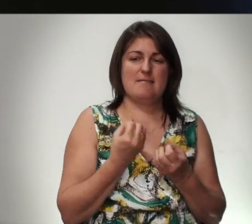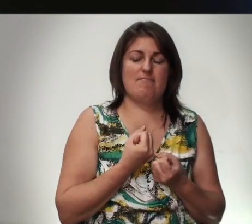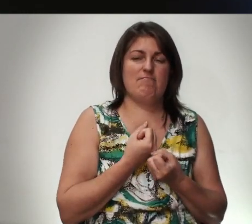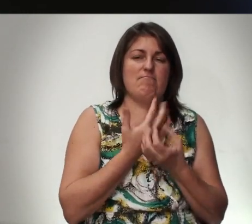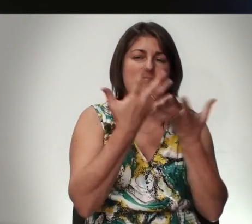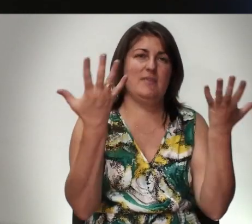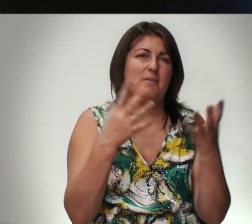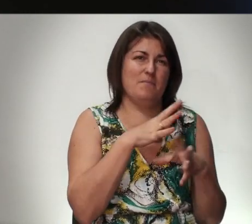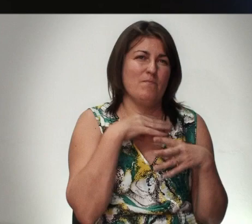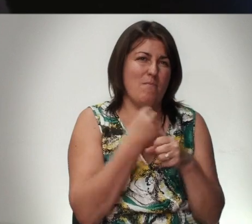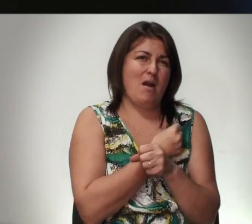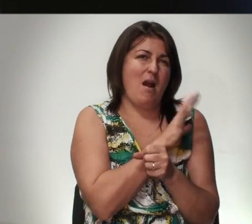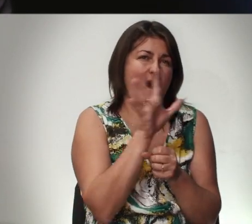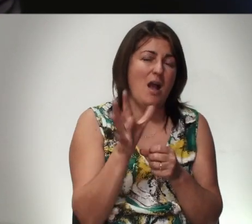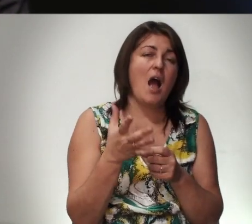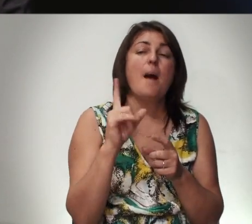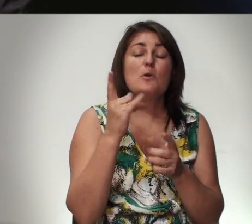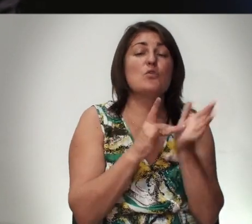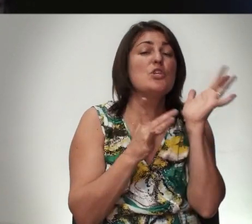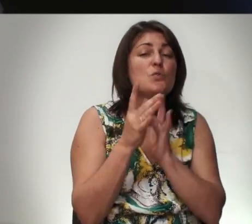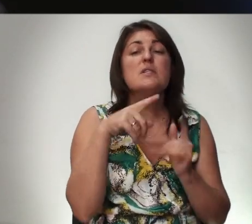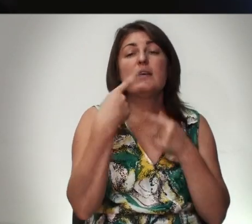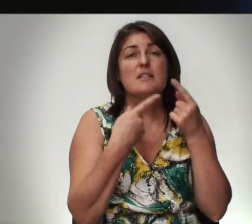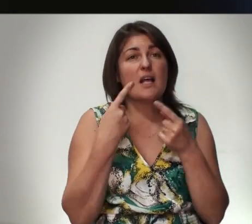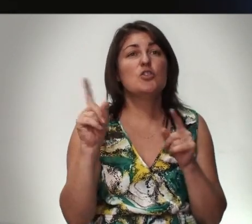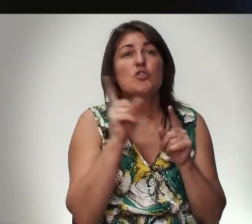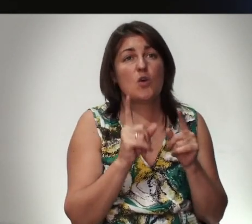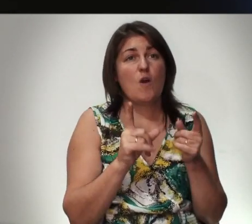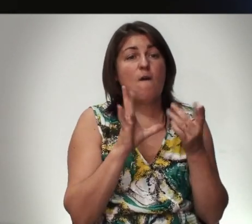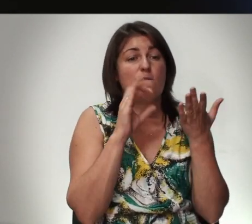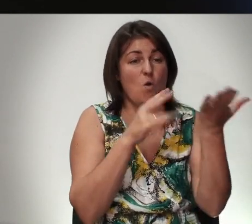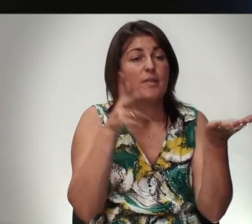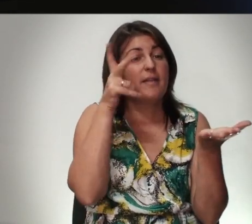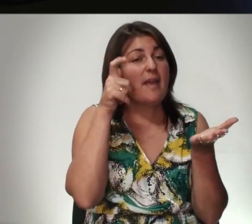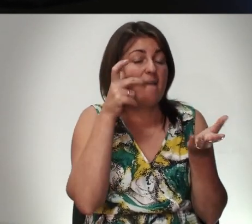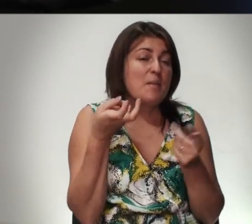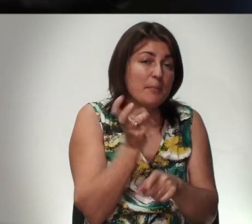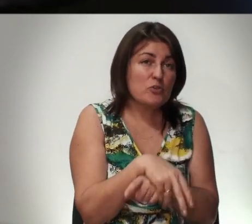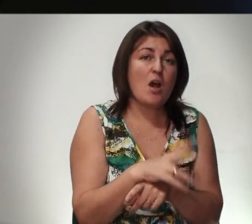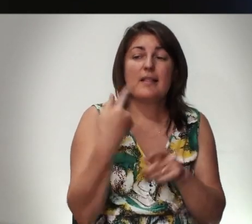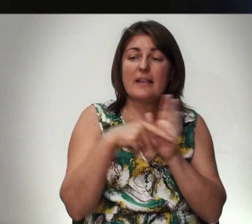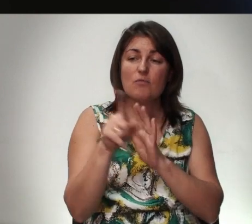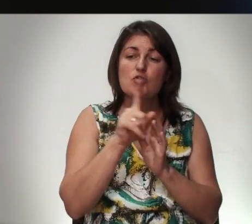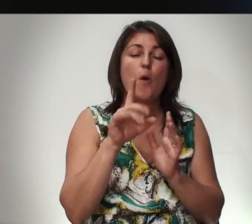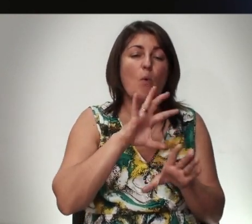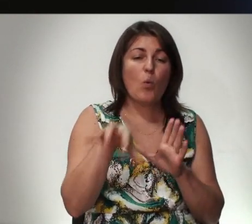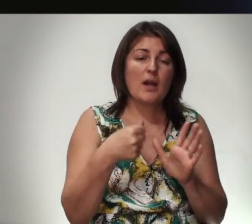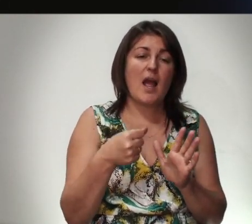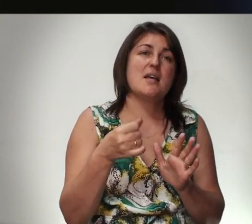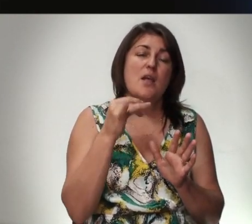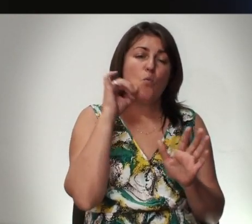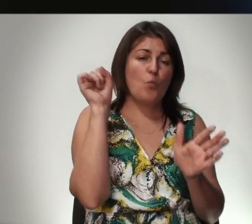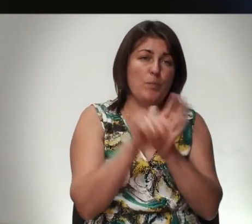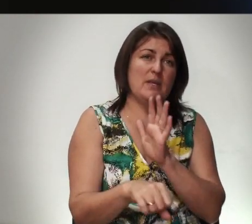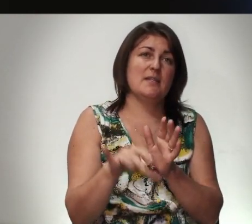Потому что Иисус сказал Что Вор Дьявол Пришел Для того Чтобы украсть И